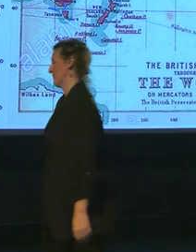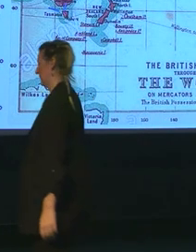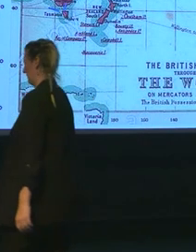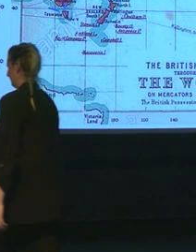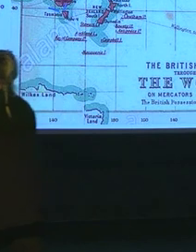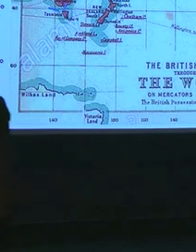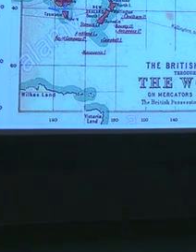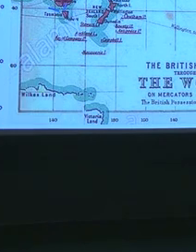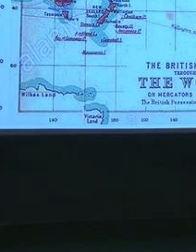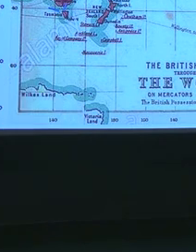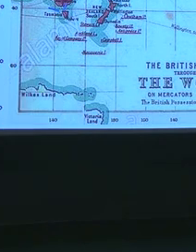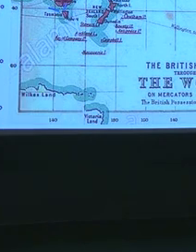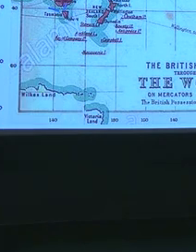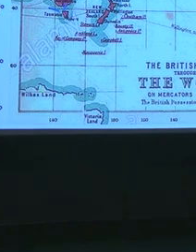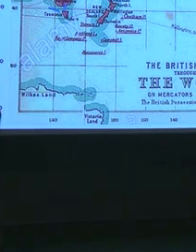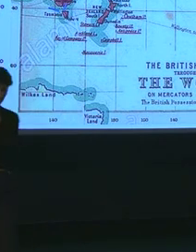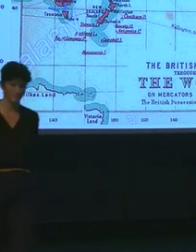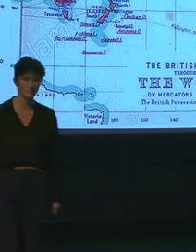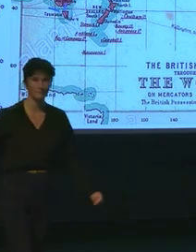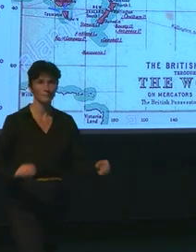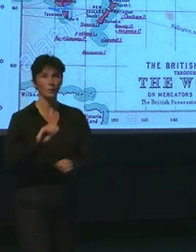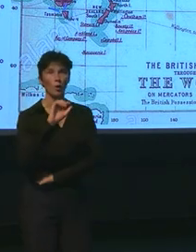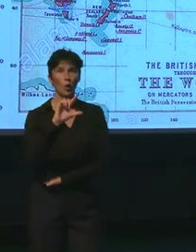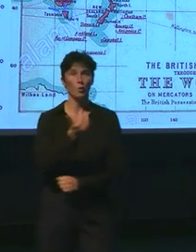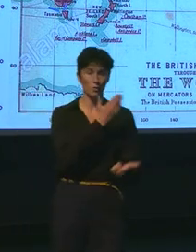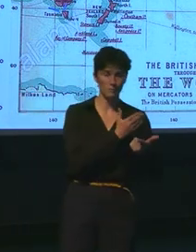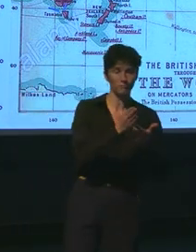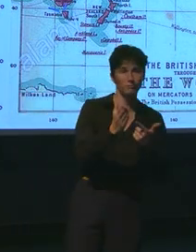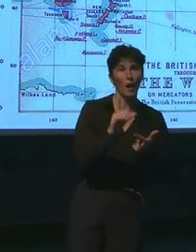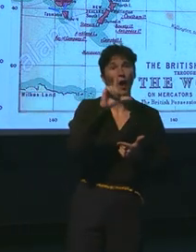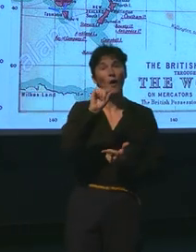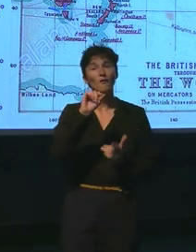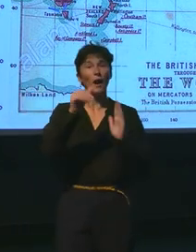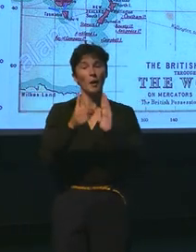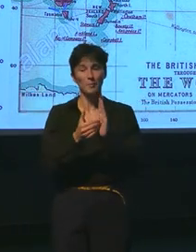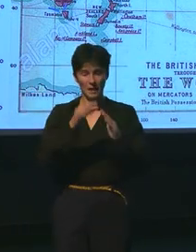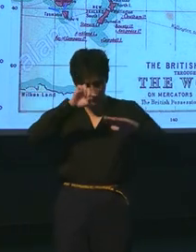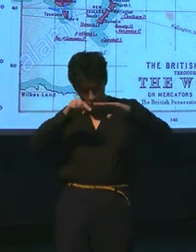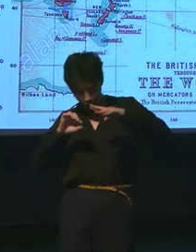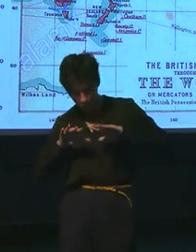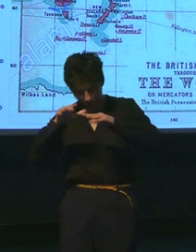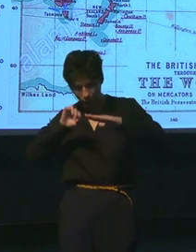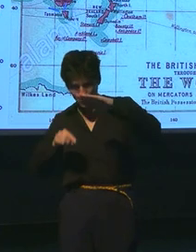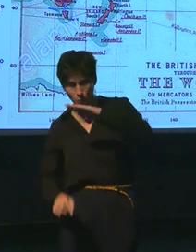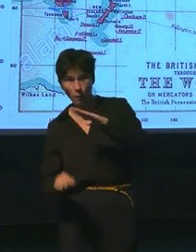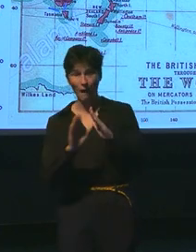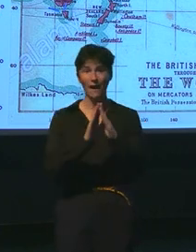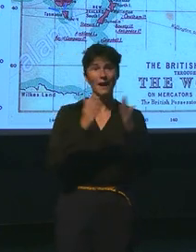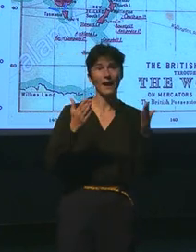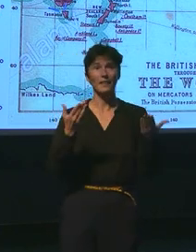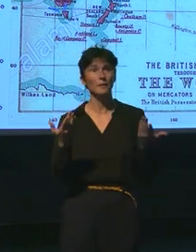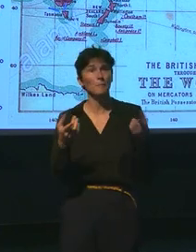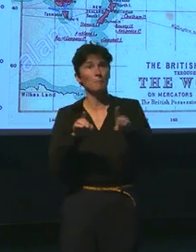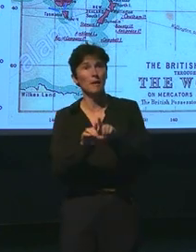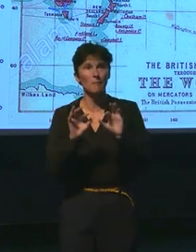Eh bien, nous passons maintenant au deuxième roman, qui est Vamius Riemann. Et voici, encore une fois, sur le même fond de carte, c'est-à-dire la carte des